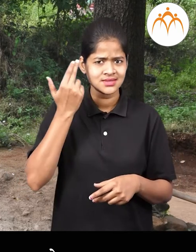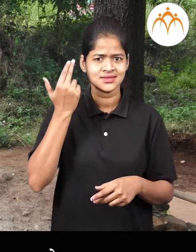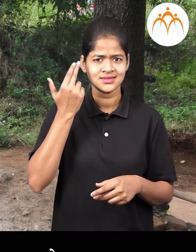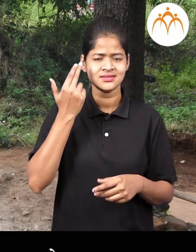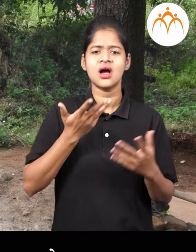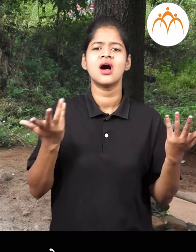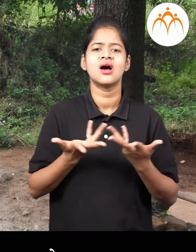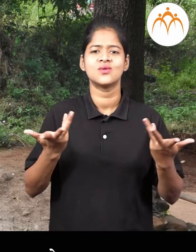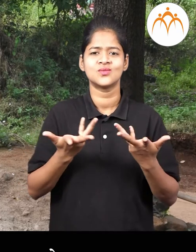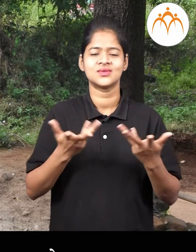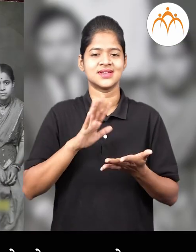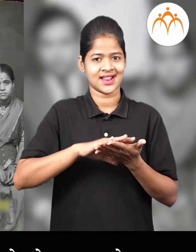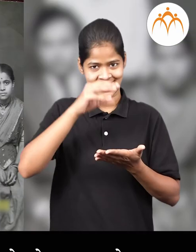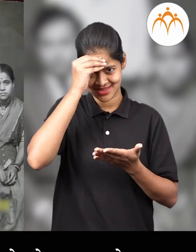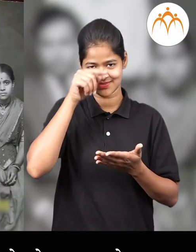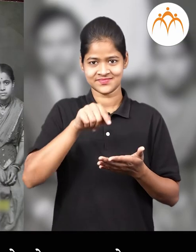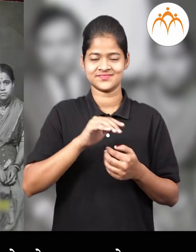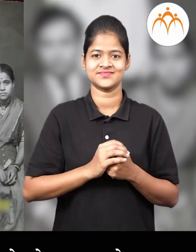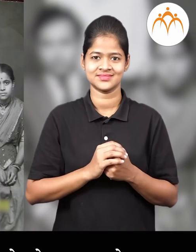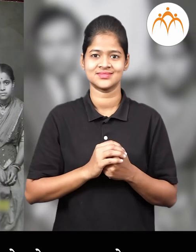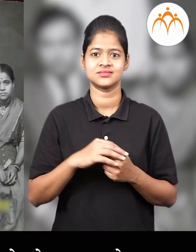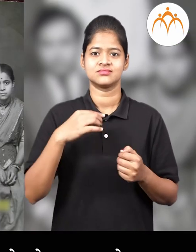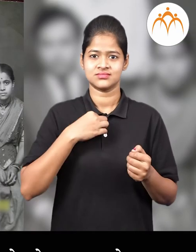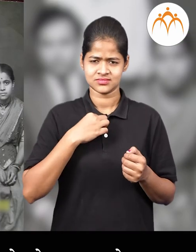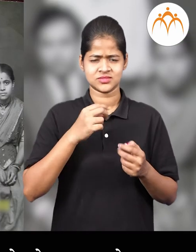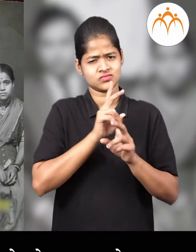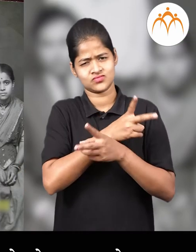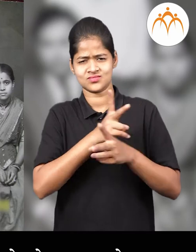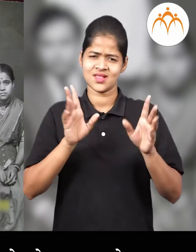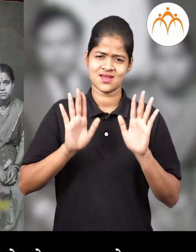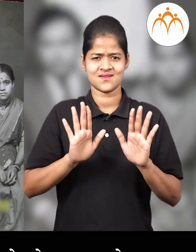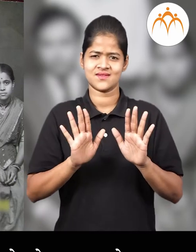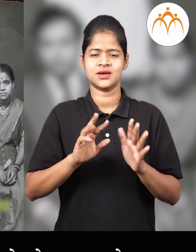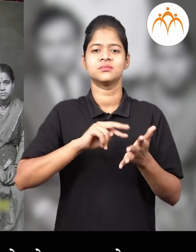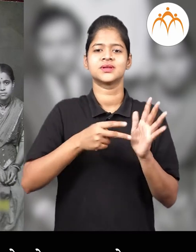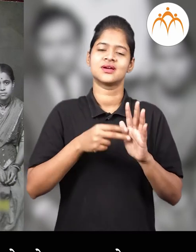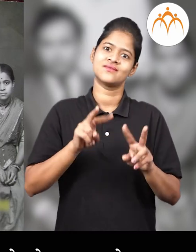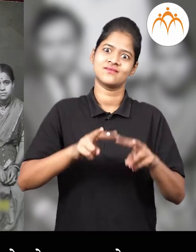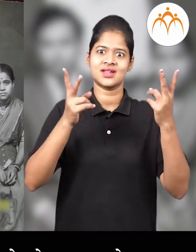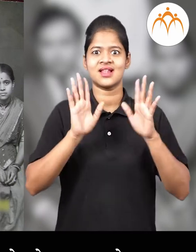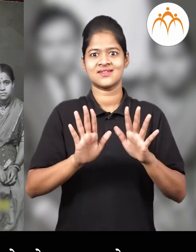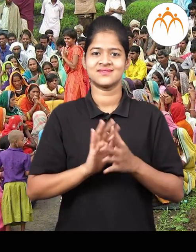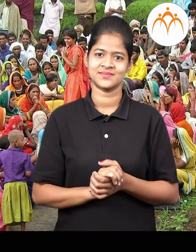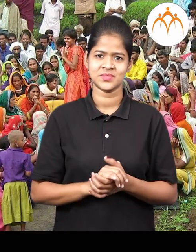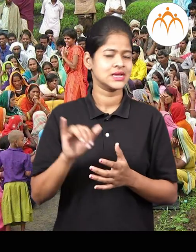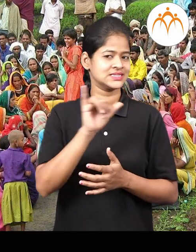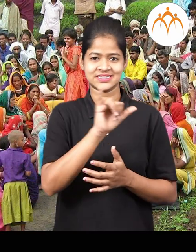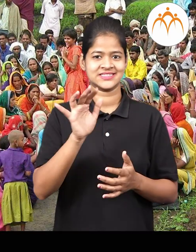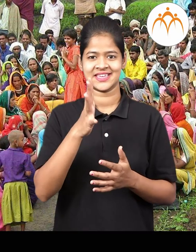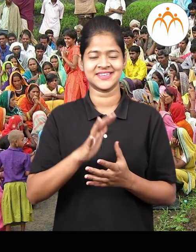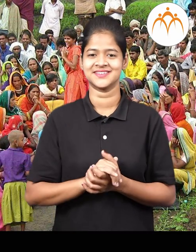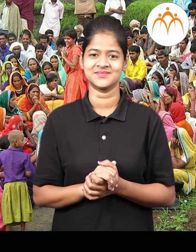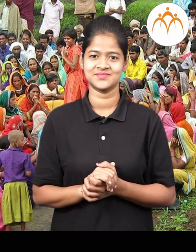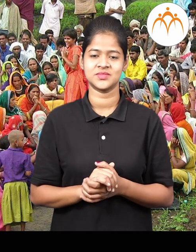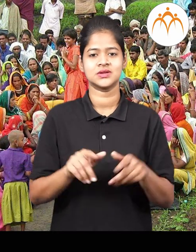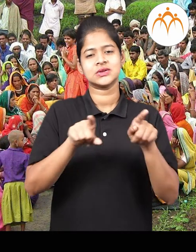आपण शिकलू रहोता कपड़ान मधे विविधता दिस्ते, मणजे विगले पणास्तो प्रदेशा अनुसार